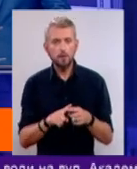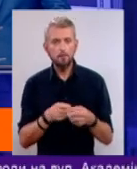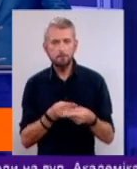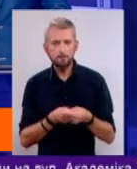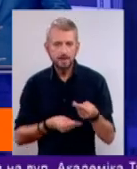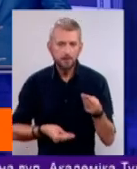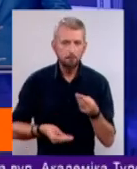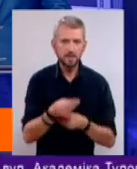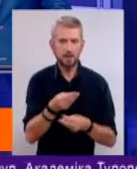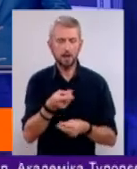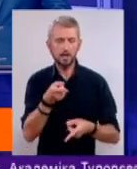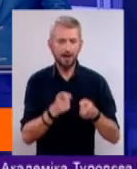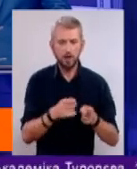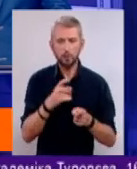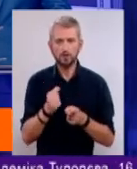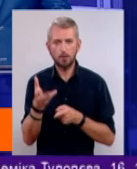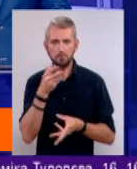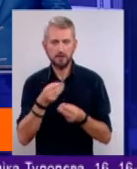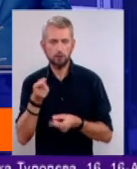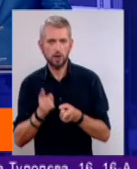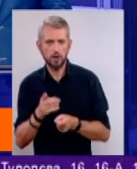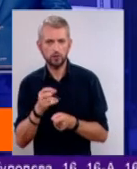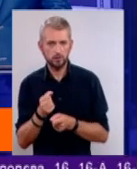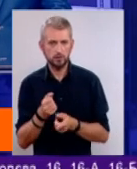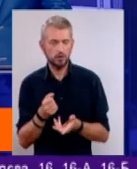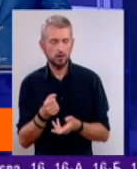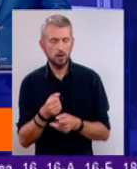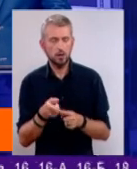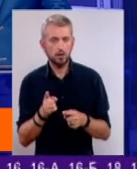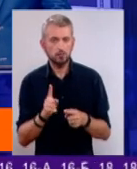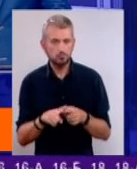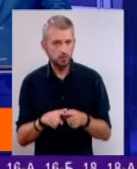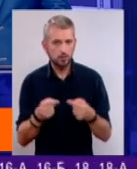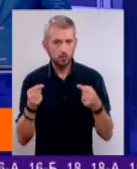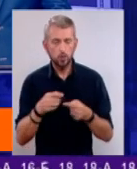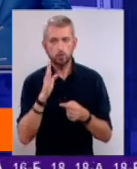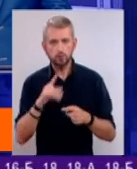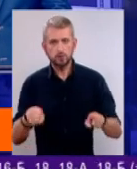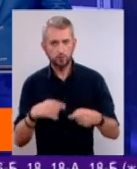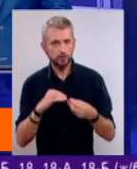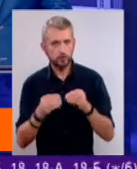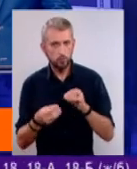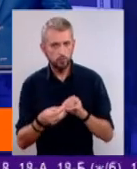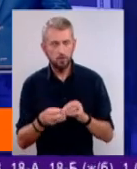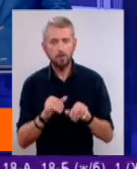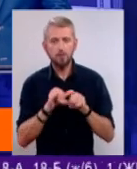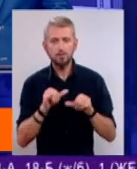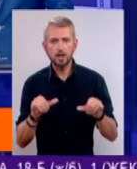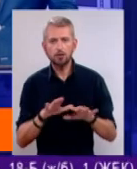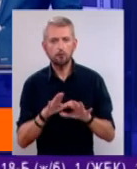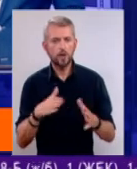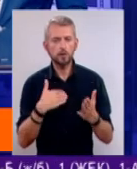реальності на псевдореальність, на віртуальну реальність, поза всяким сумнівом буде створювати. Не розвиваються